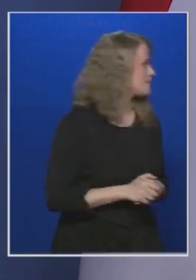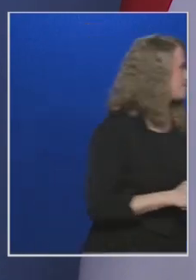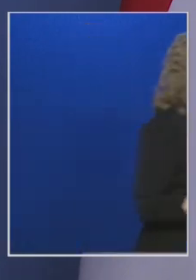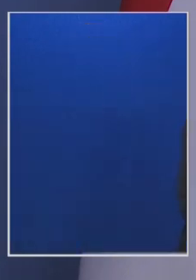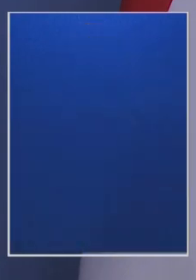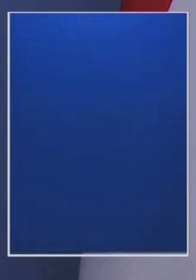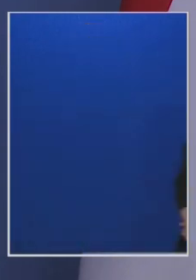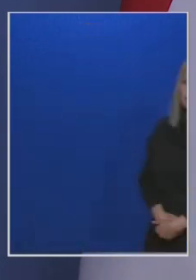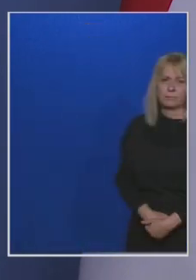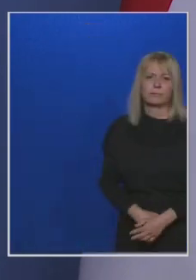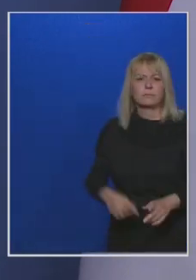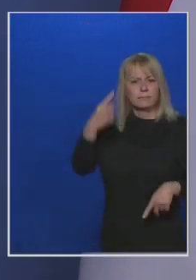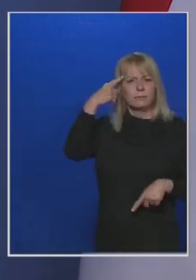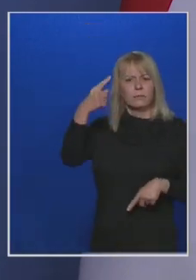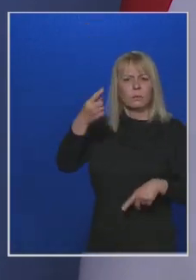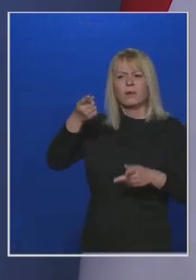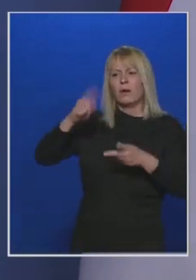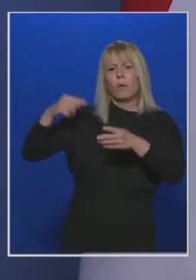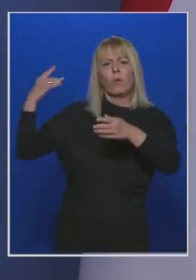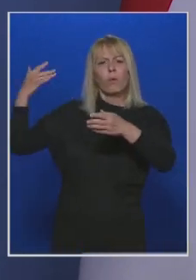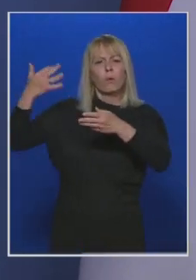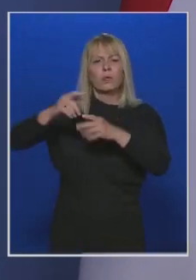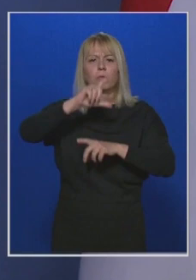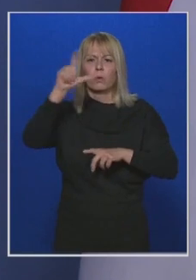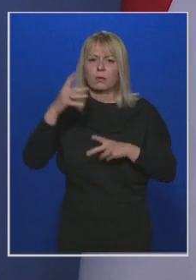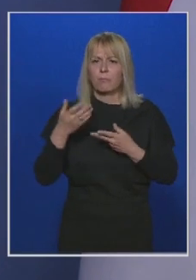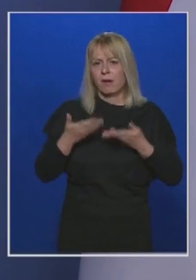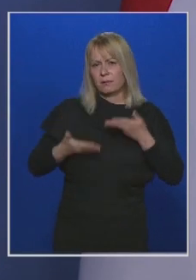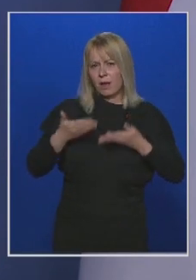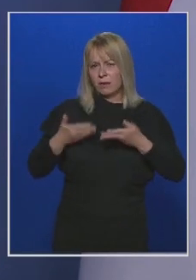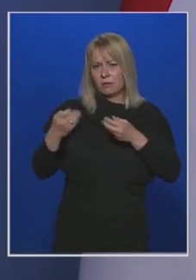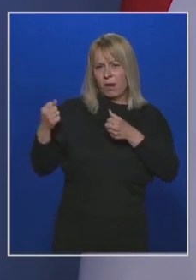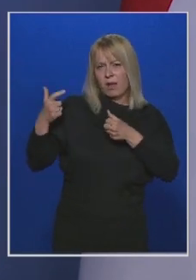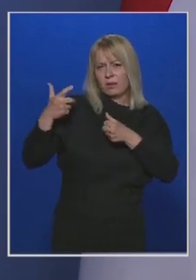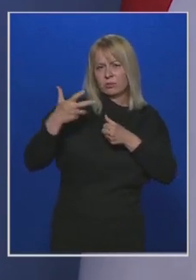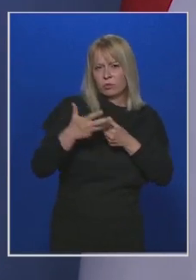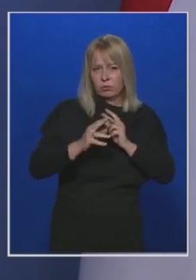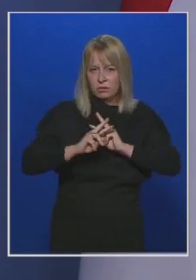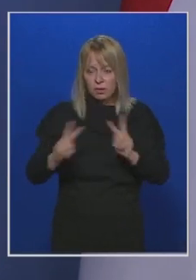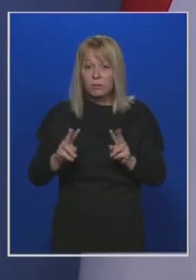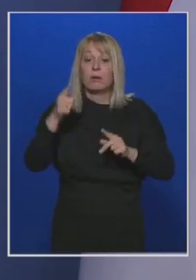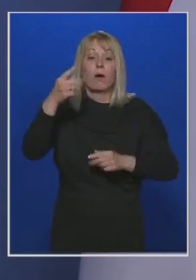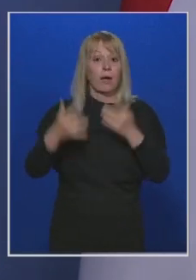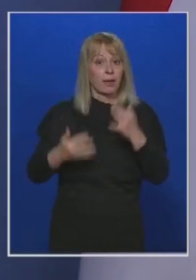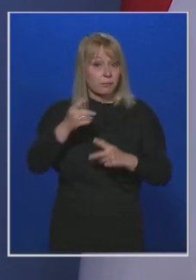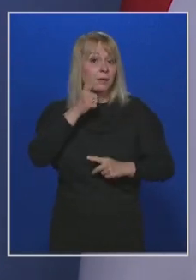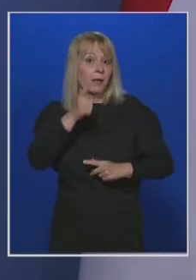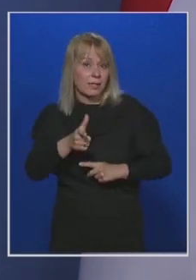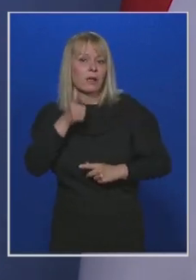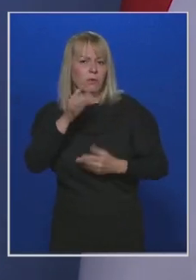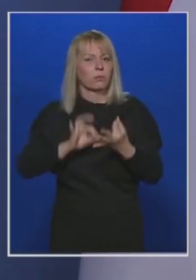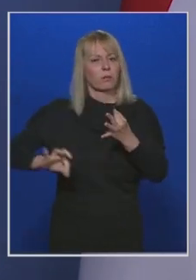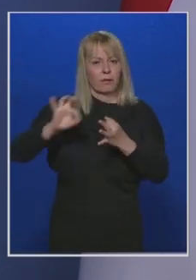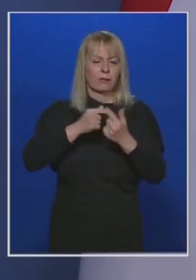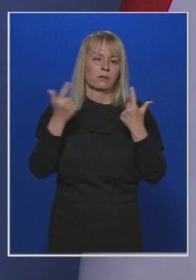tranzakciót. Tudják, hogy hónapok óta van folyamatban egy tárgyalásorozat, sokszor elmondtuk, hogy amikor ennek eredménye lesz, akkor fogunk teljes